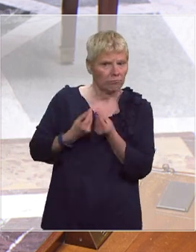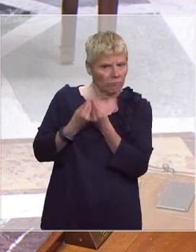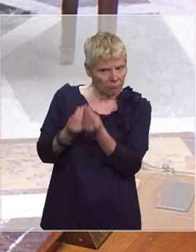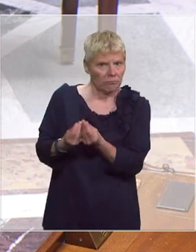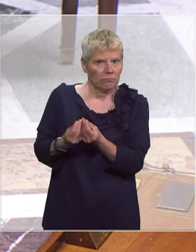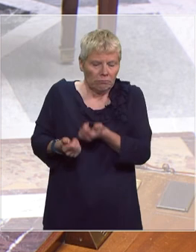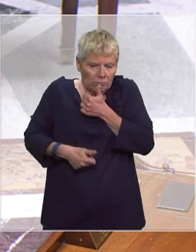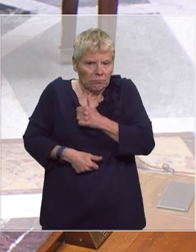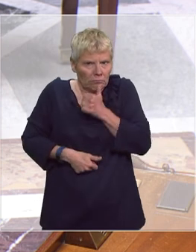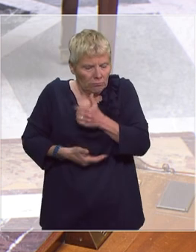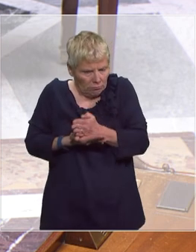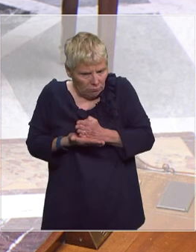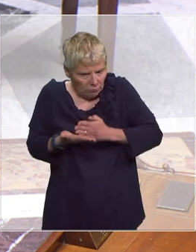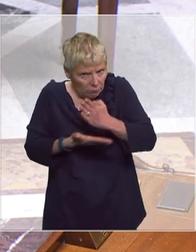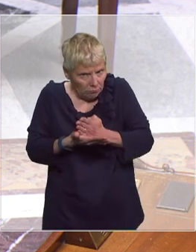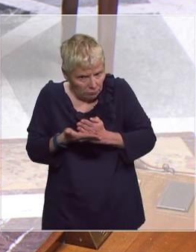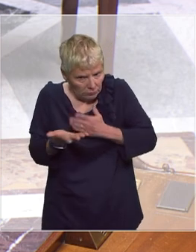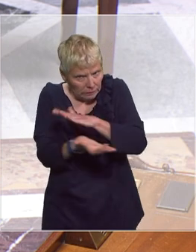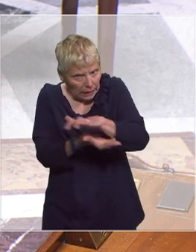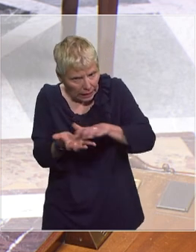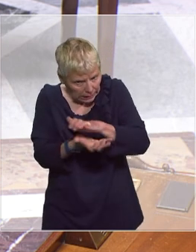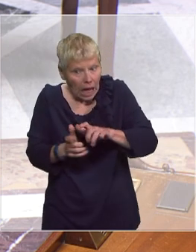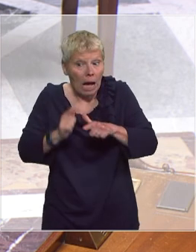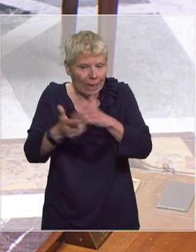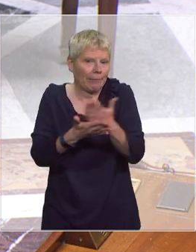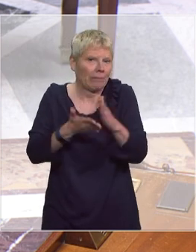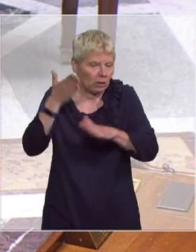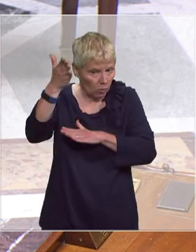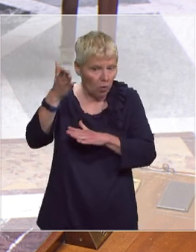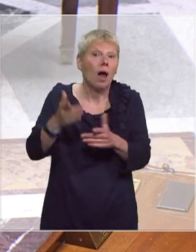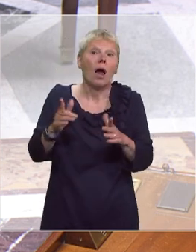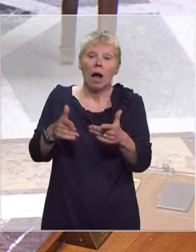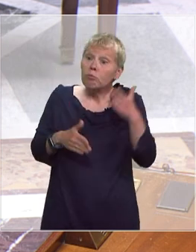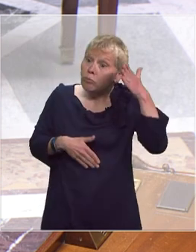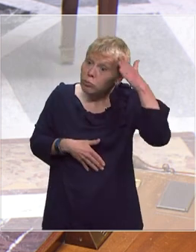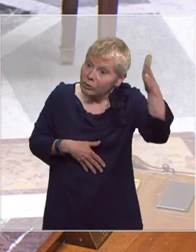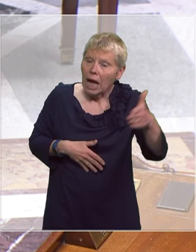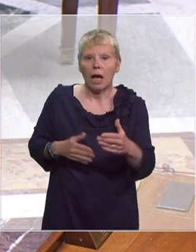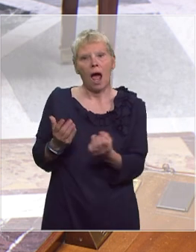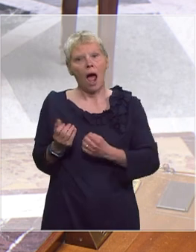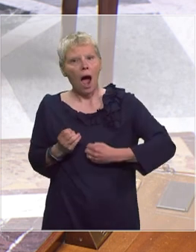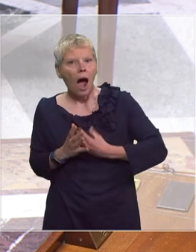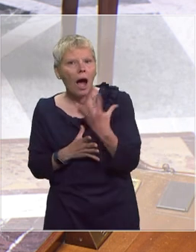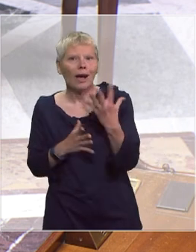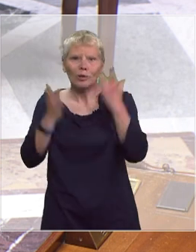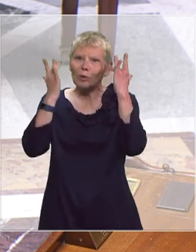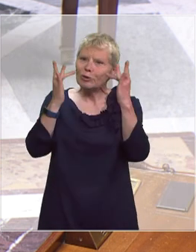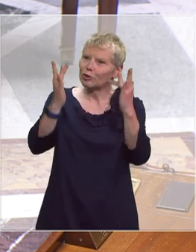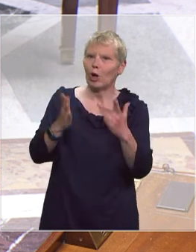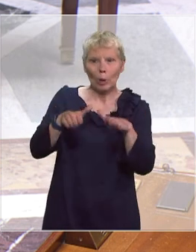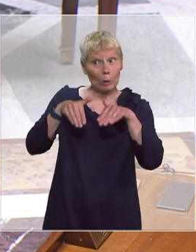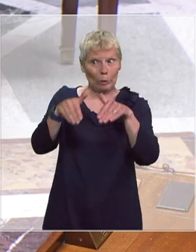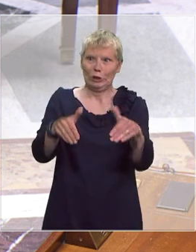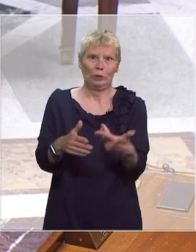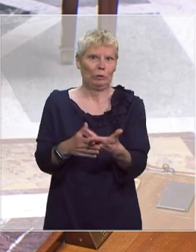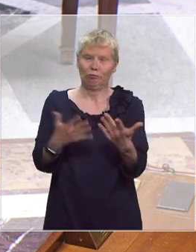terrible cette crise et en même temps préparer l'avenir pour que demain les arts et la culture puissent continuer d'être aussi exceptionnels dans notre pays qu'ils l'ont